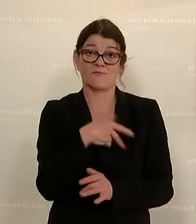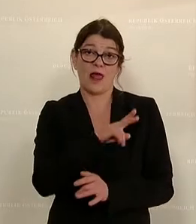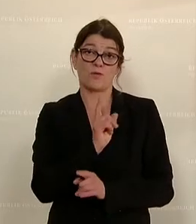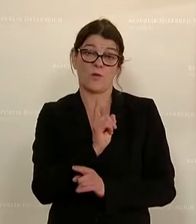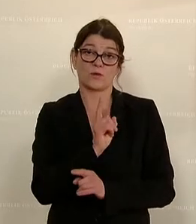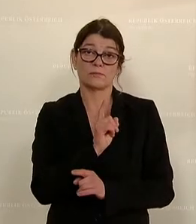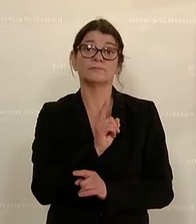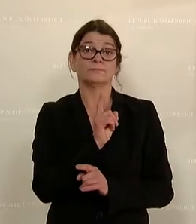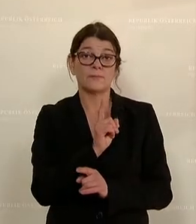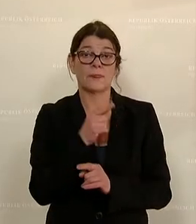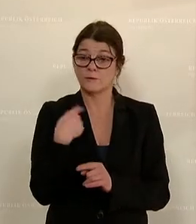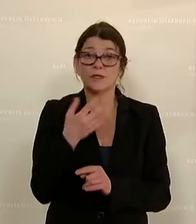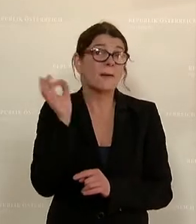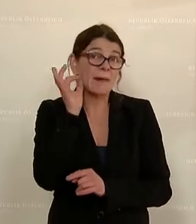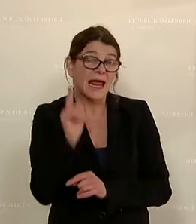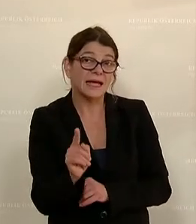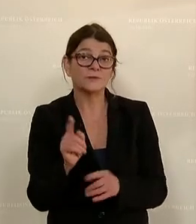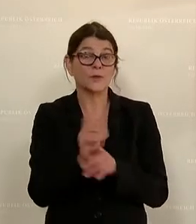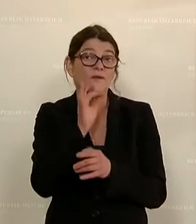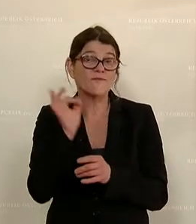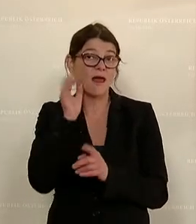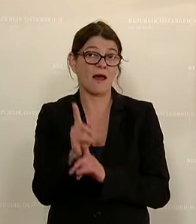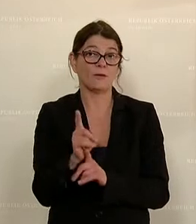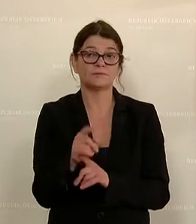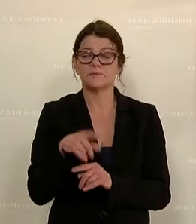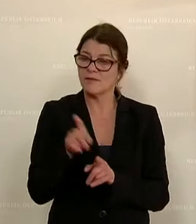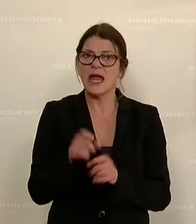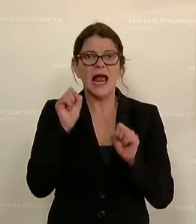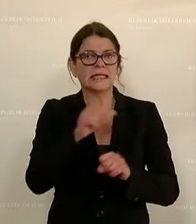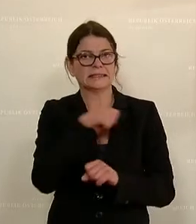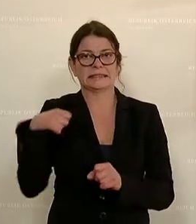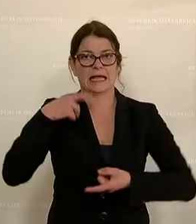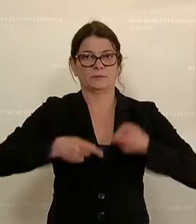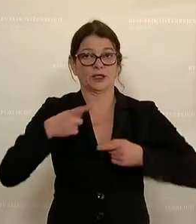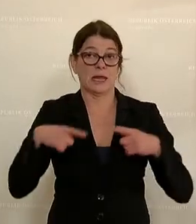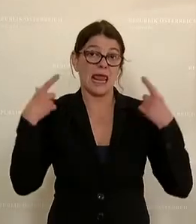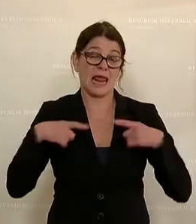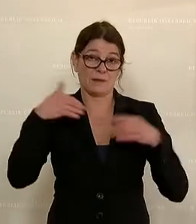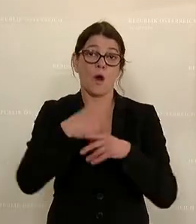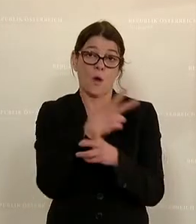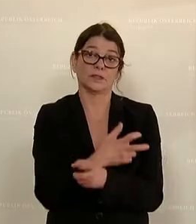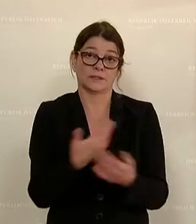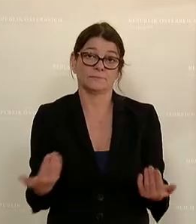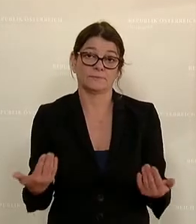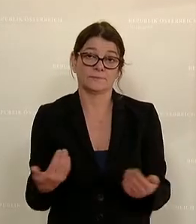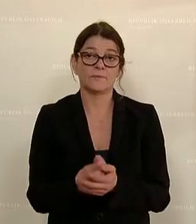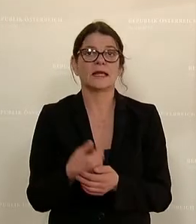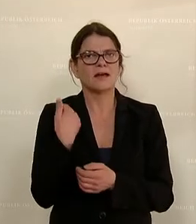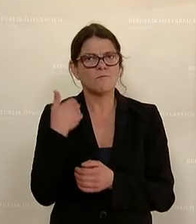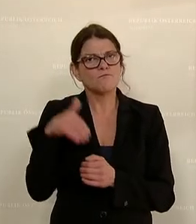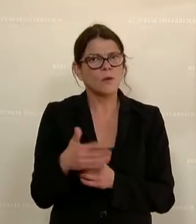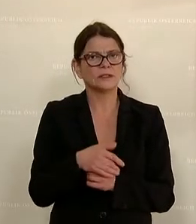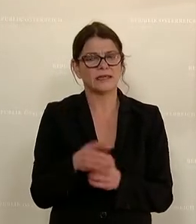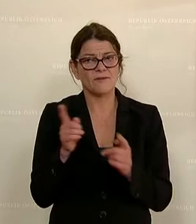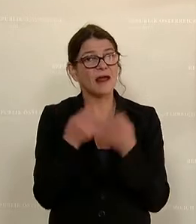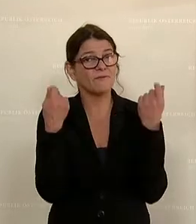übernehmen, dass unsere Mädchen und Frauen ein selbstbestimmtes Leben in Österreich führen können. Wir müssen sie